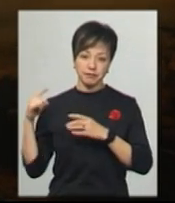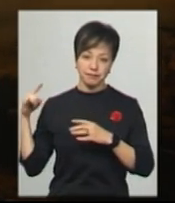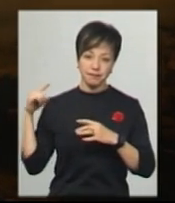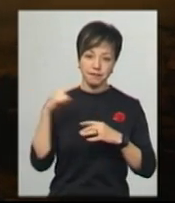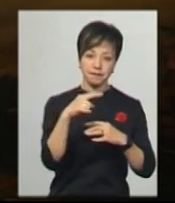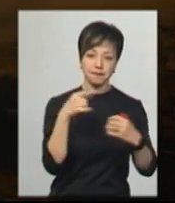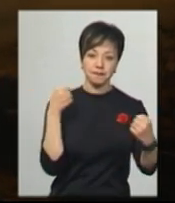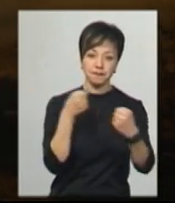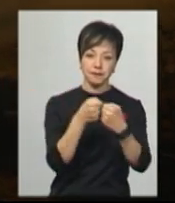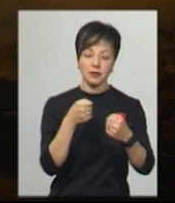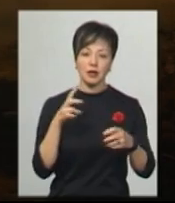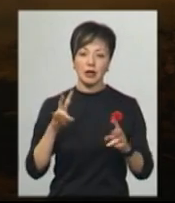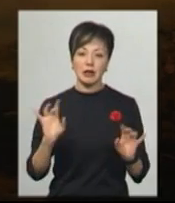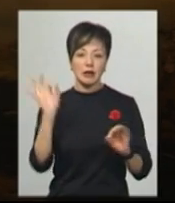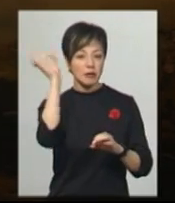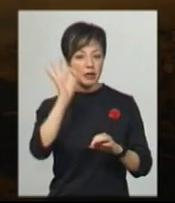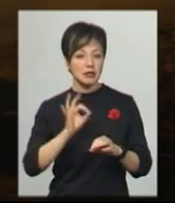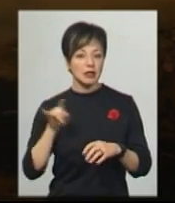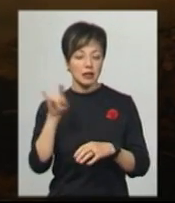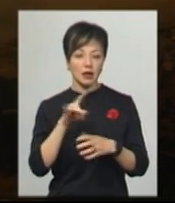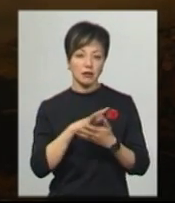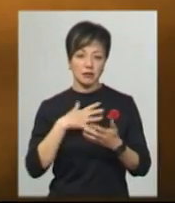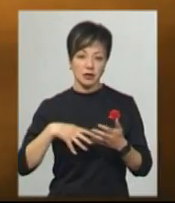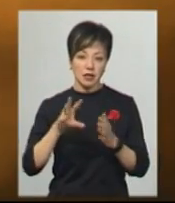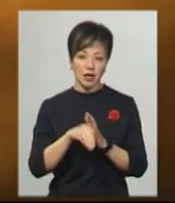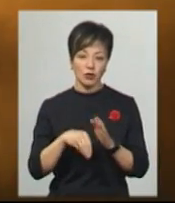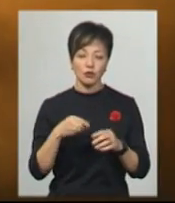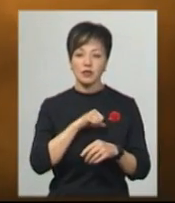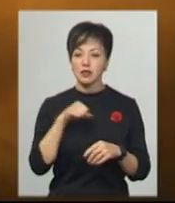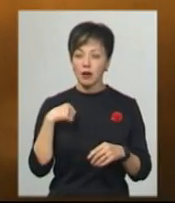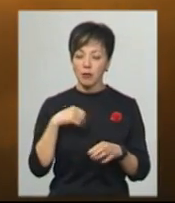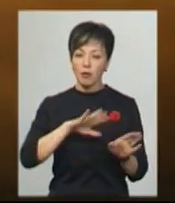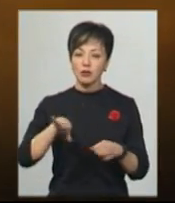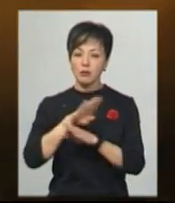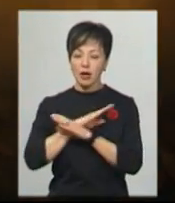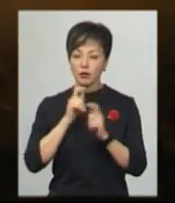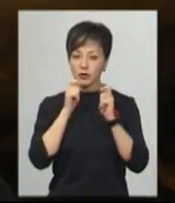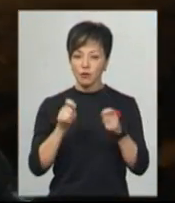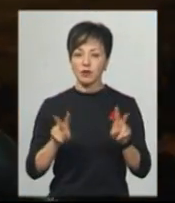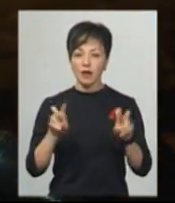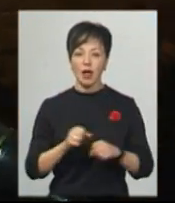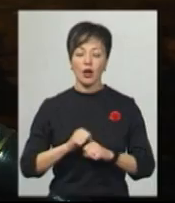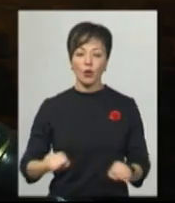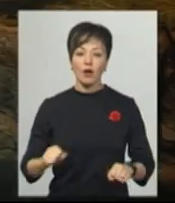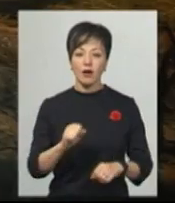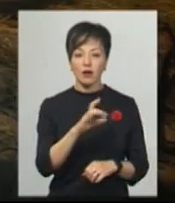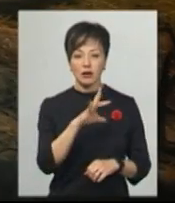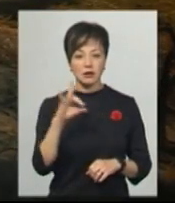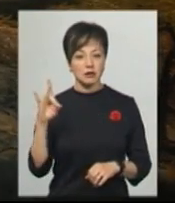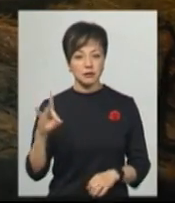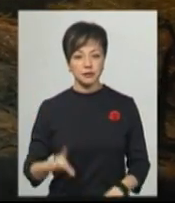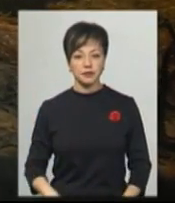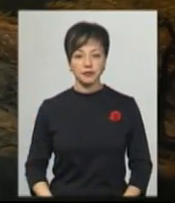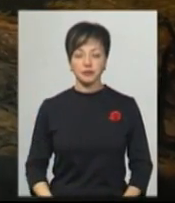таран і збив німецький літак і загинув у цьому бою сам. Йому посмертно було присвоєно звання Герою Радянського Союзу.